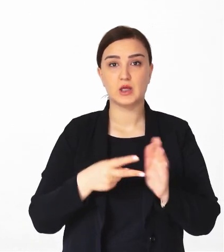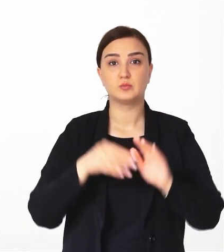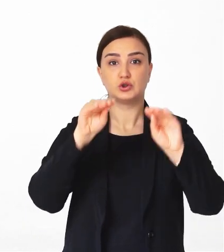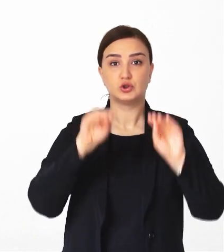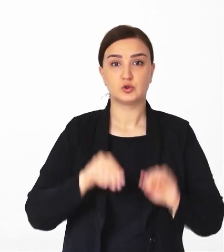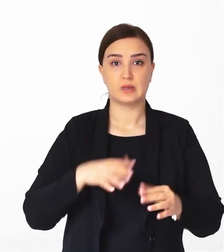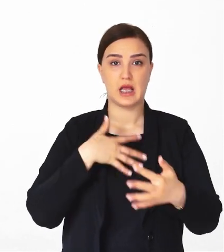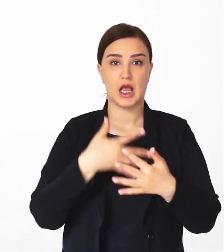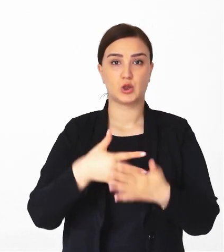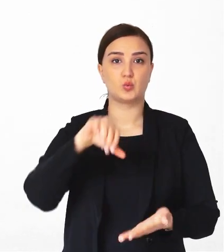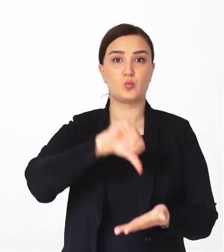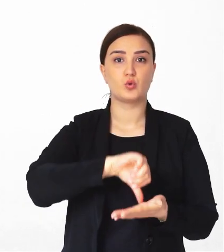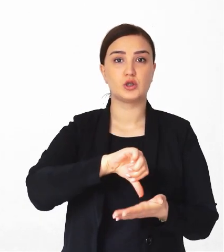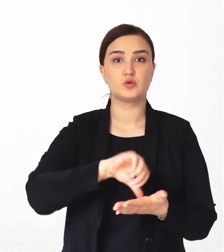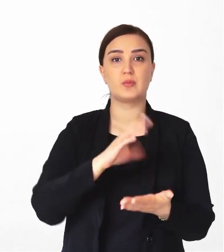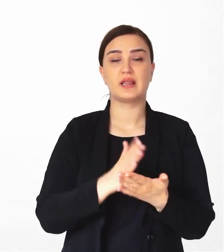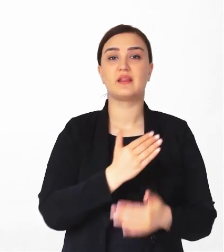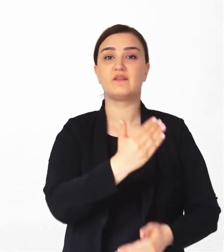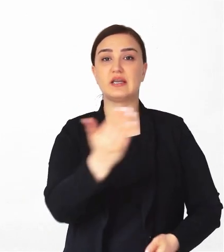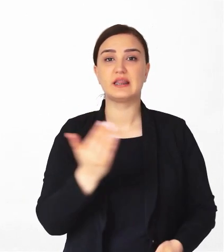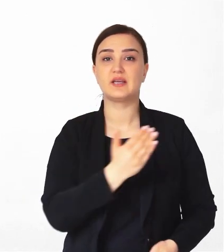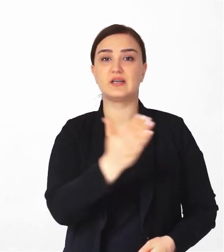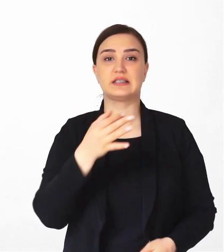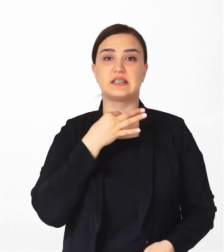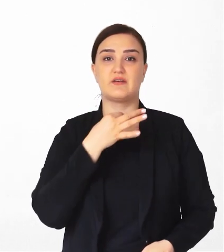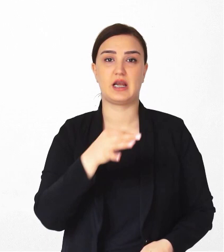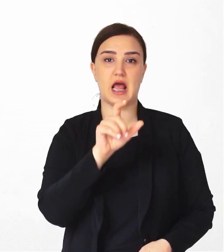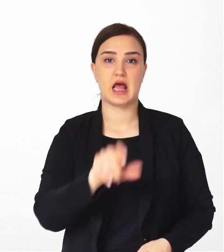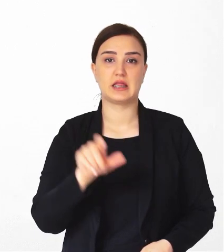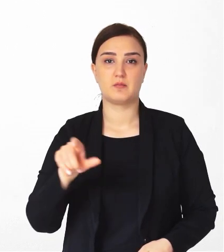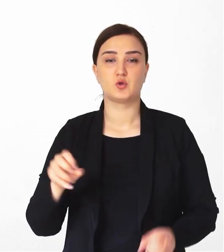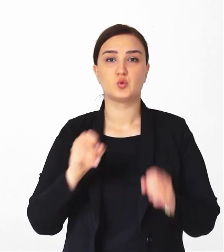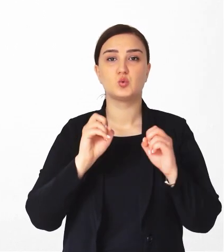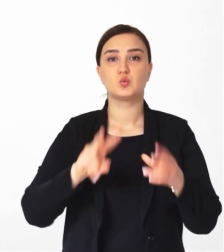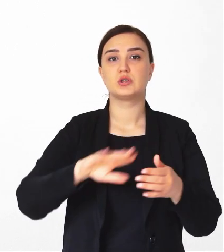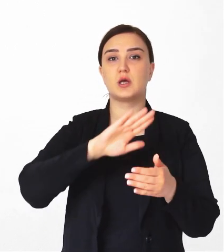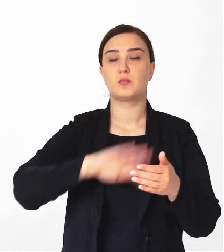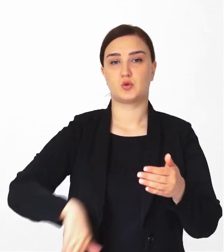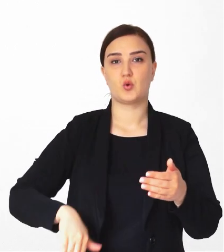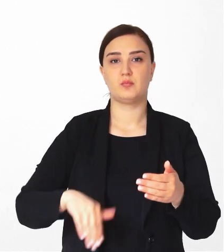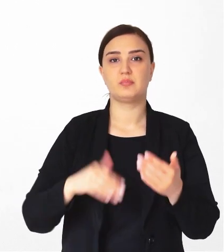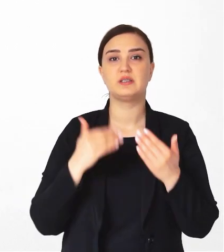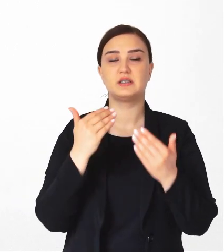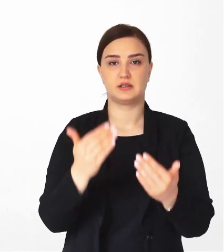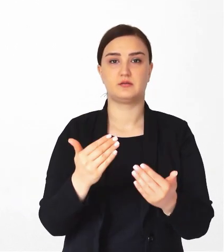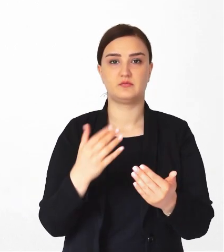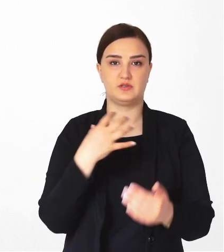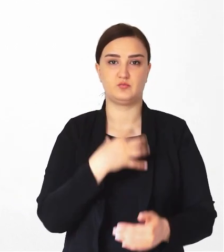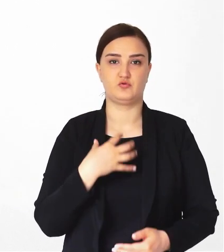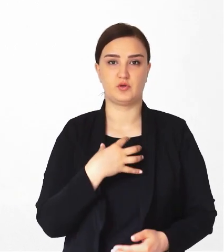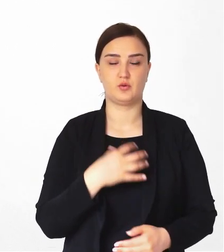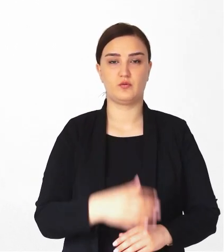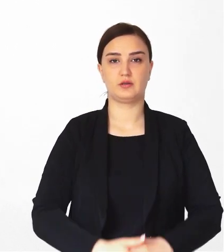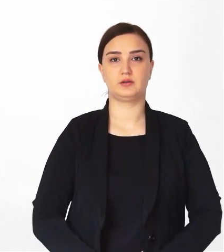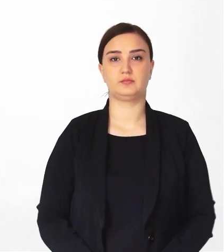fövqaladi hallar planının hazırlanmasında fəal iştirak etmək, sizin və sevdiyiniz insanların təhlükəsizliyinin təmin edilməsi